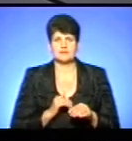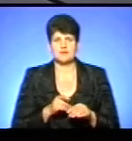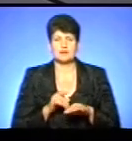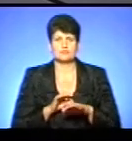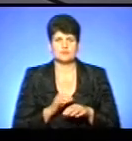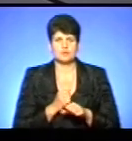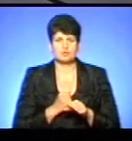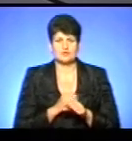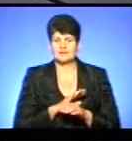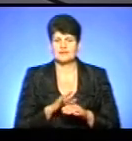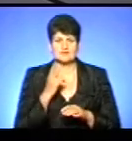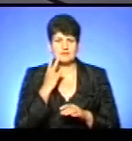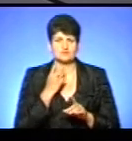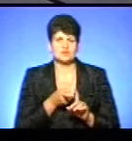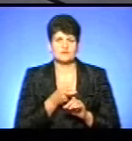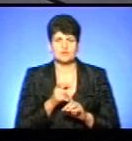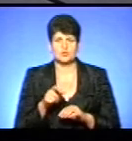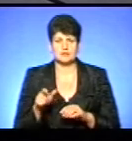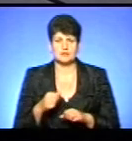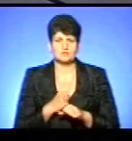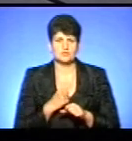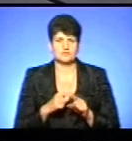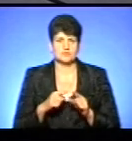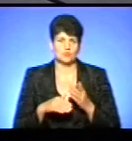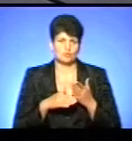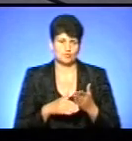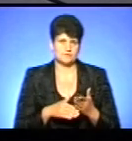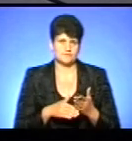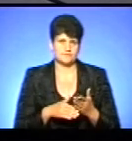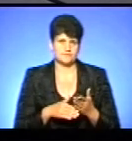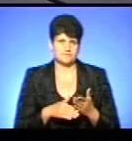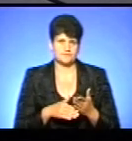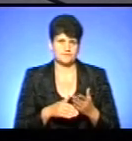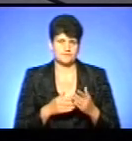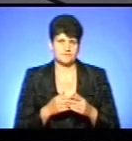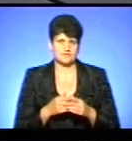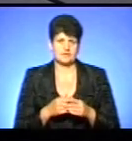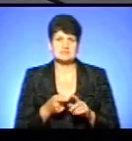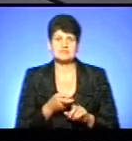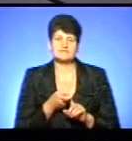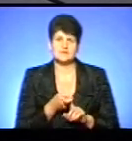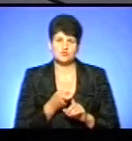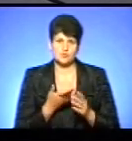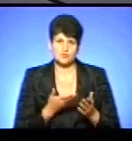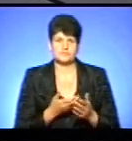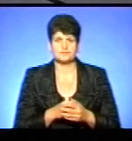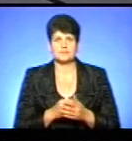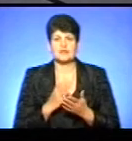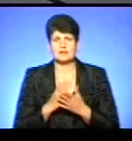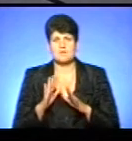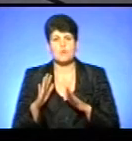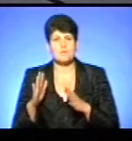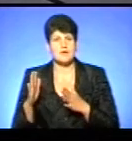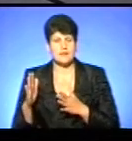не завжди залежать від, скажімо, людей, які працюють на екстреній медичній допомогі. Це той же самий зв'язок. Є моменти,